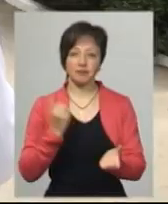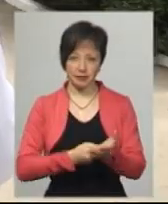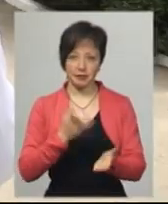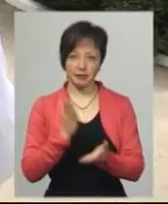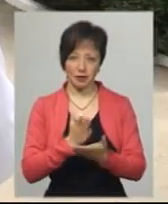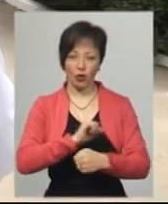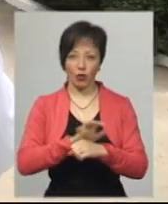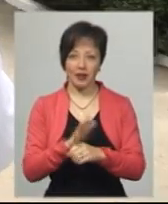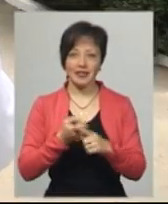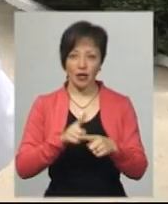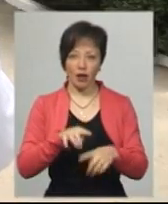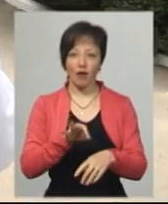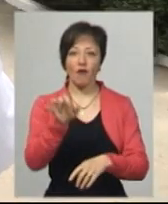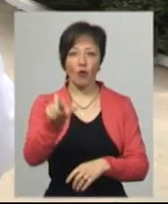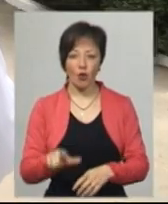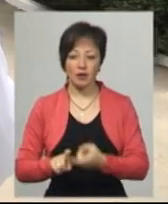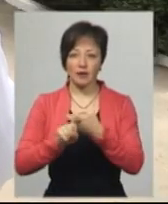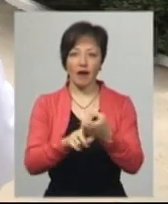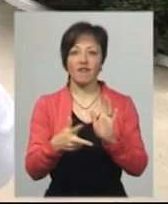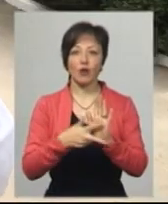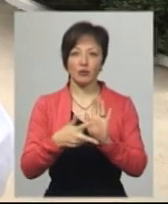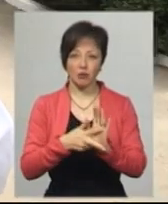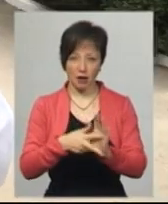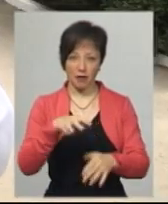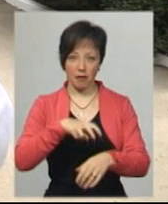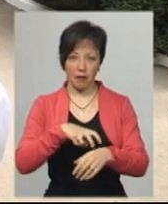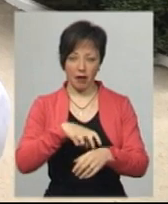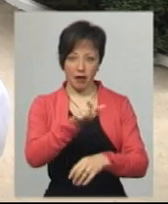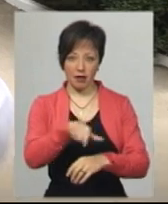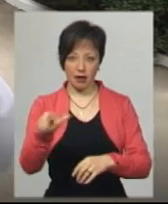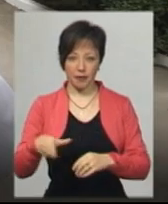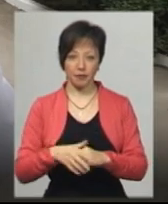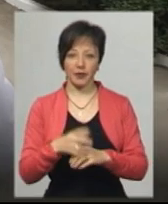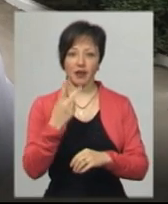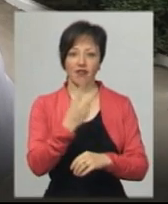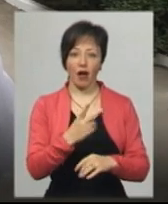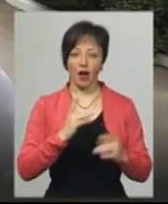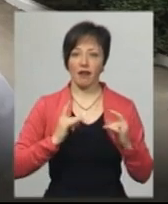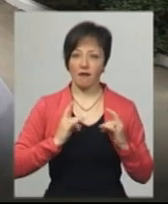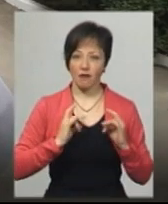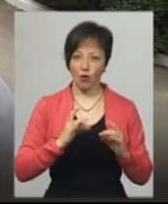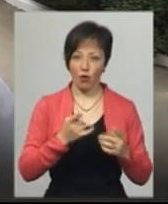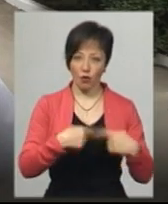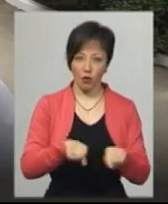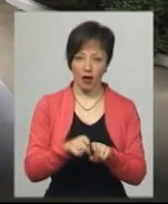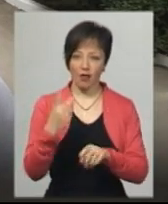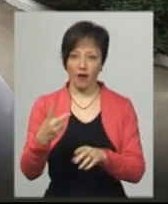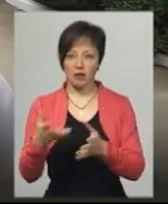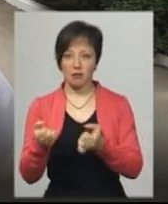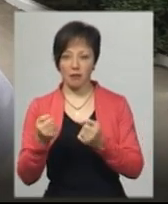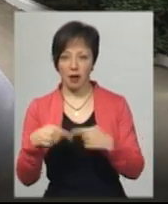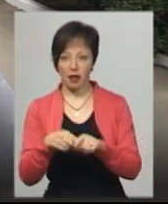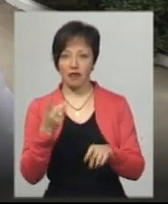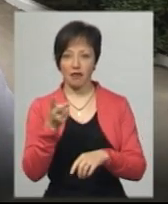припускає, від цієї пацієнтки заразилися восьмеро медиків. Два з неврології, два з приймального, два з